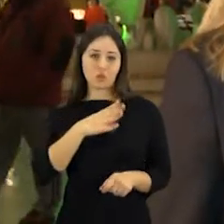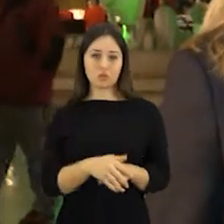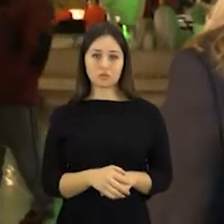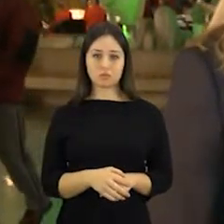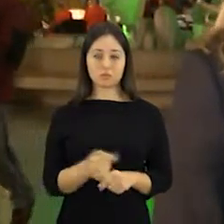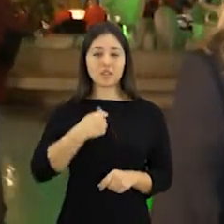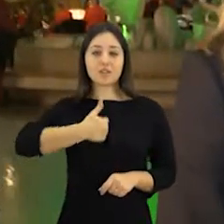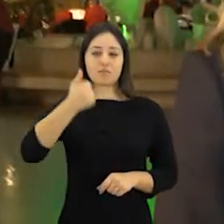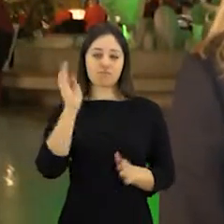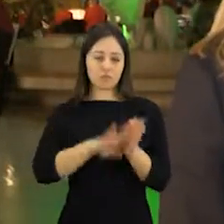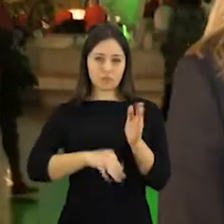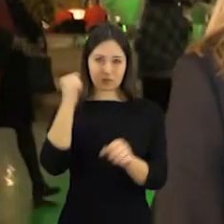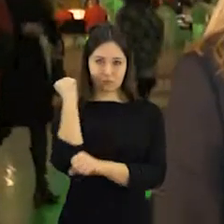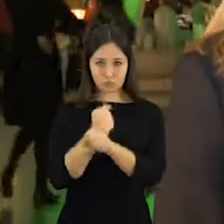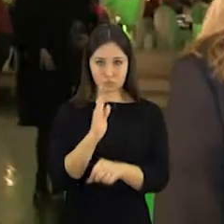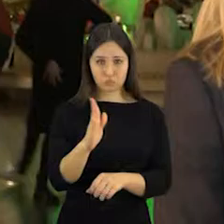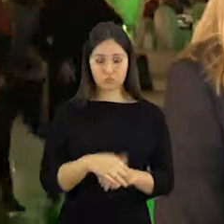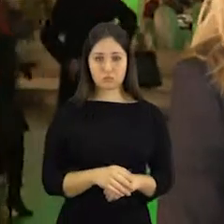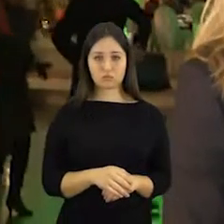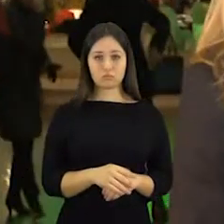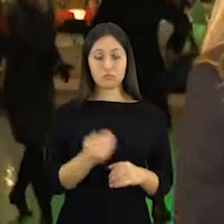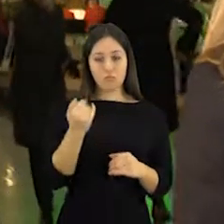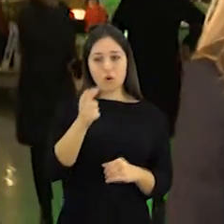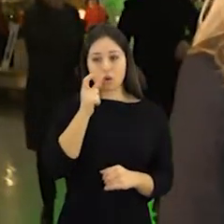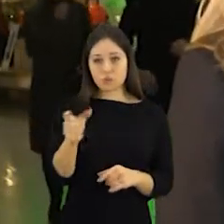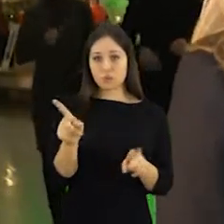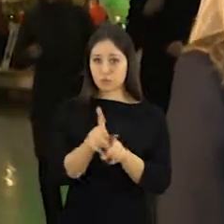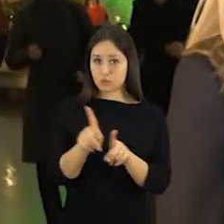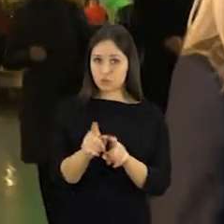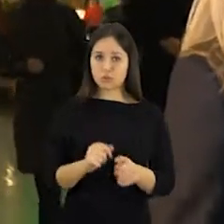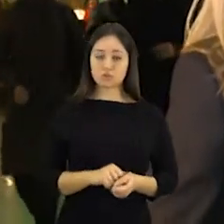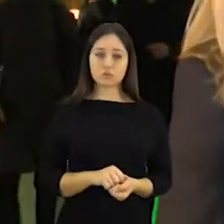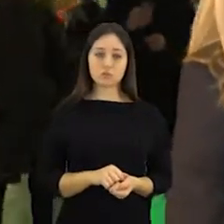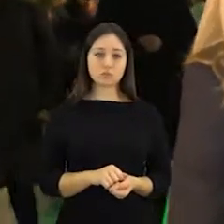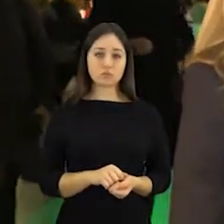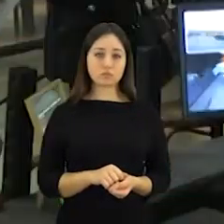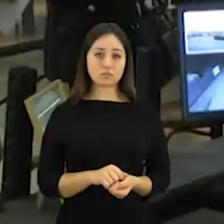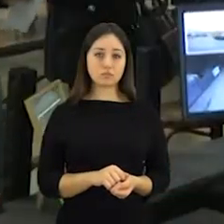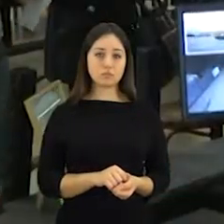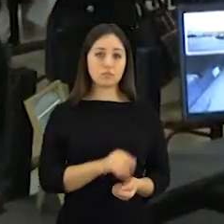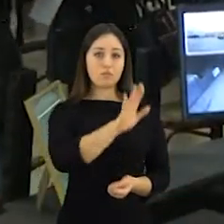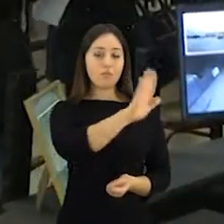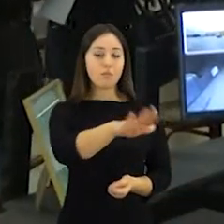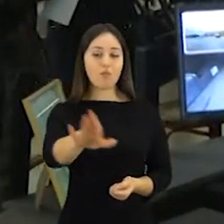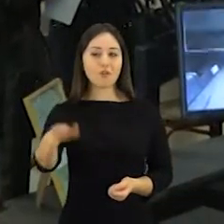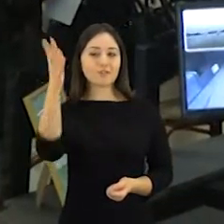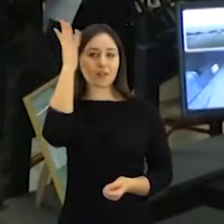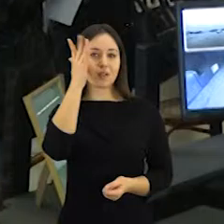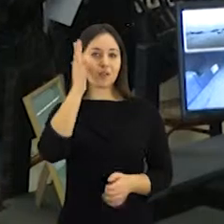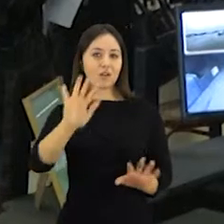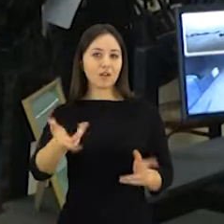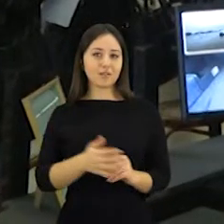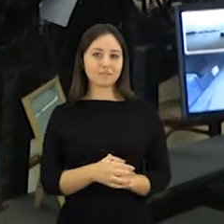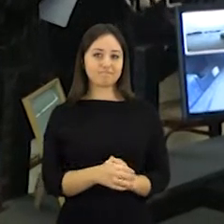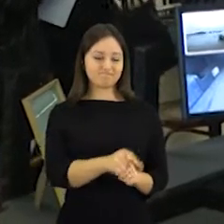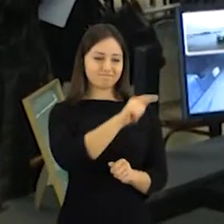viską tai daryti. Aš geriau dirbsiu samdomą darbą. Tai yra taip pat atsakymas į klausimą, ką jam veikti gyvenimai. Nuo kol kas save sėkmingais